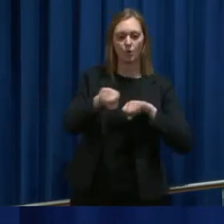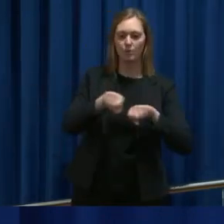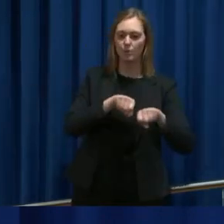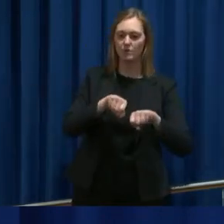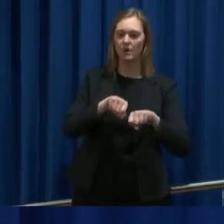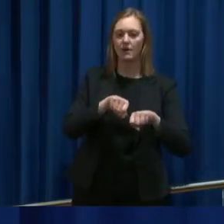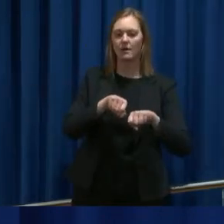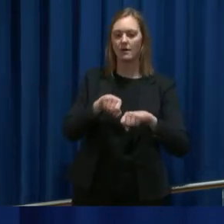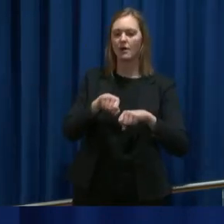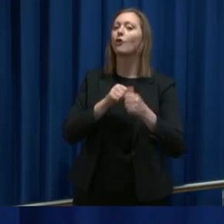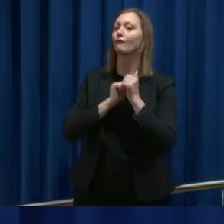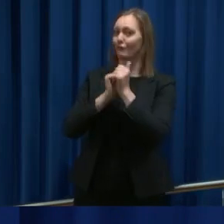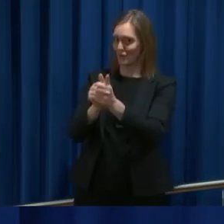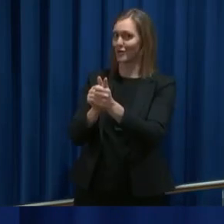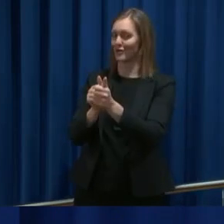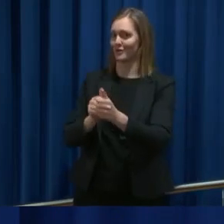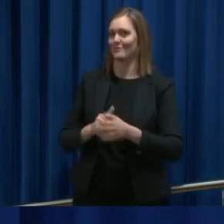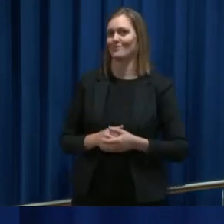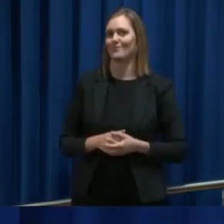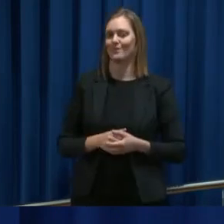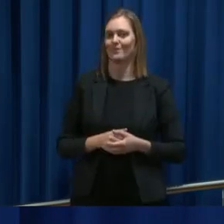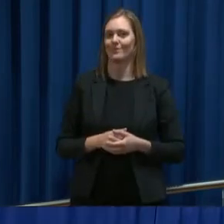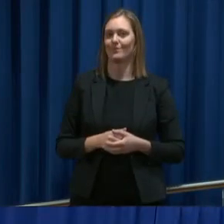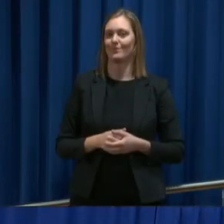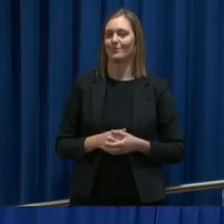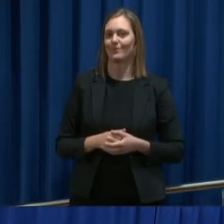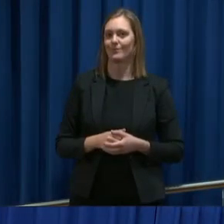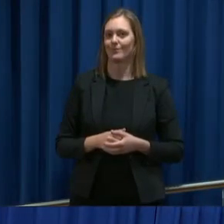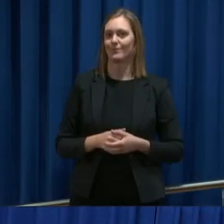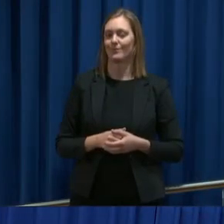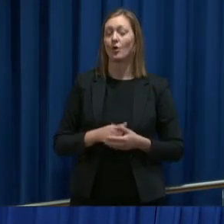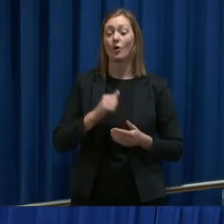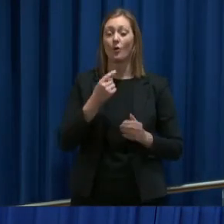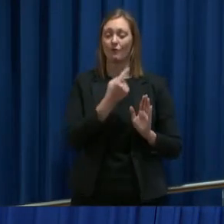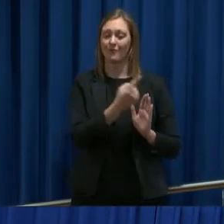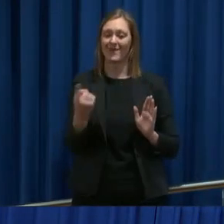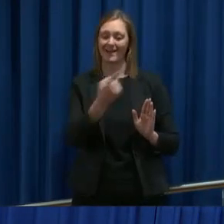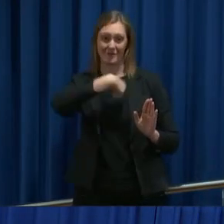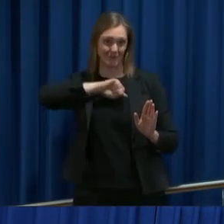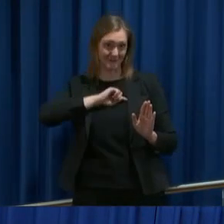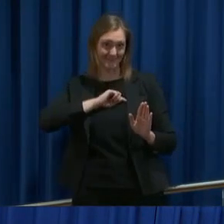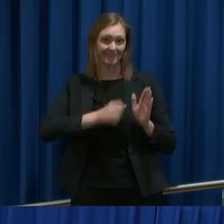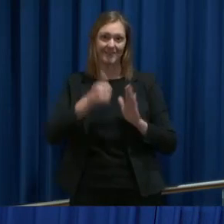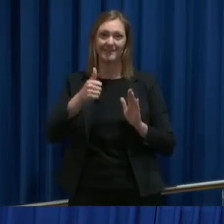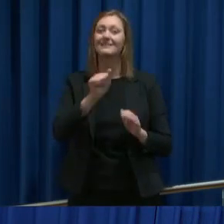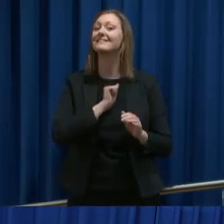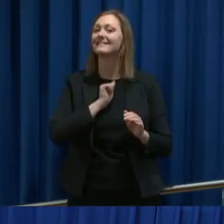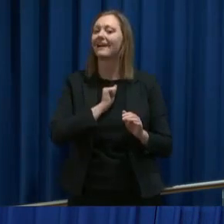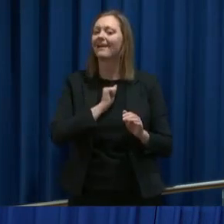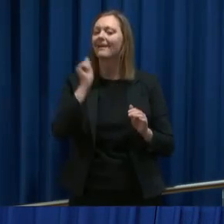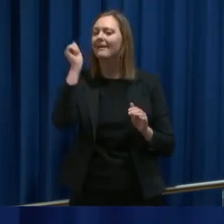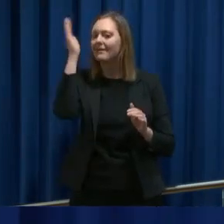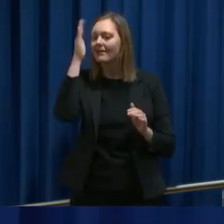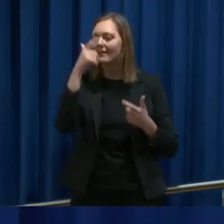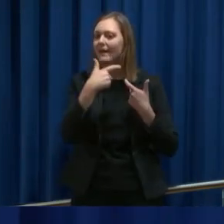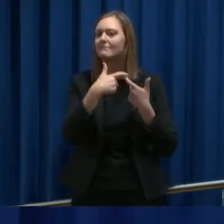følger veldig nøye opp. Og så er det jo sånn at for hver enkelt av oss er det jo også viktig å tenke på dette